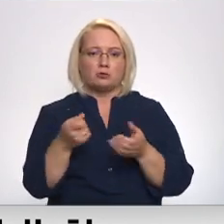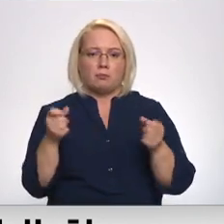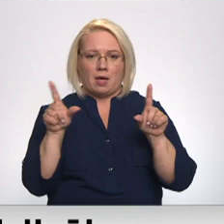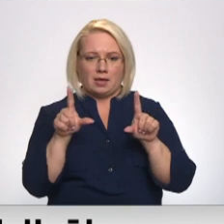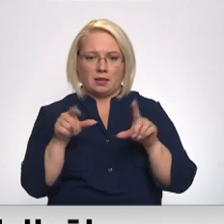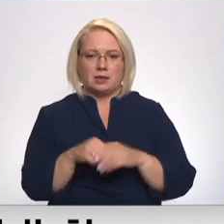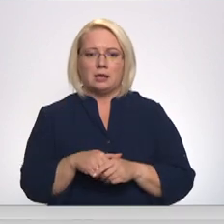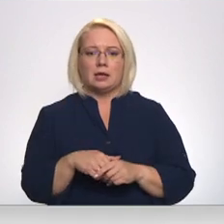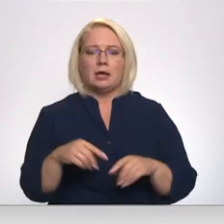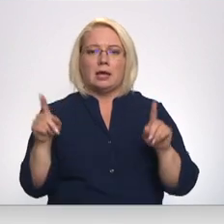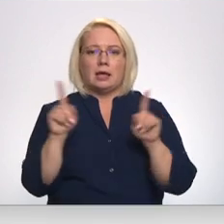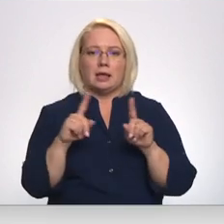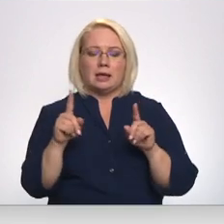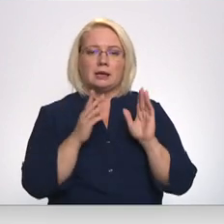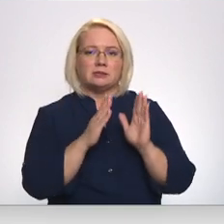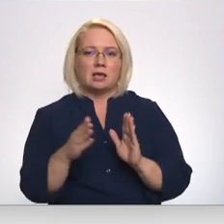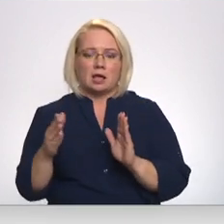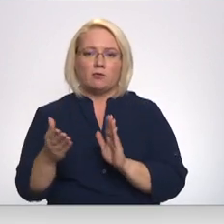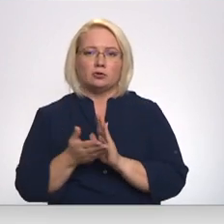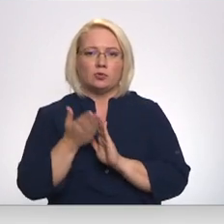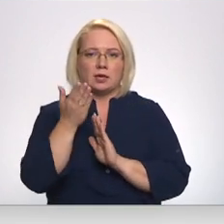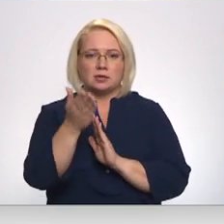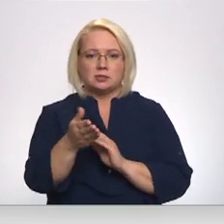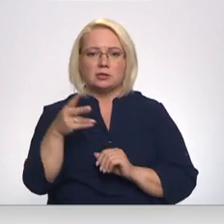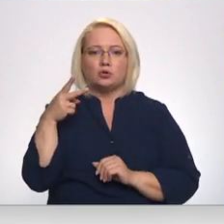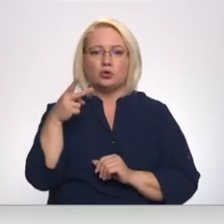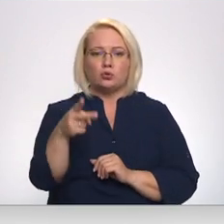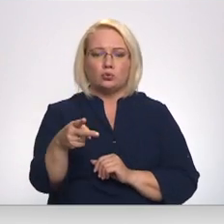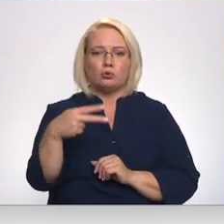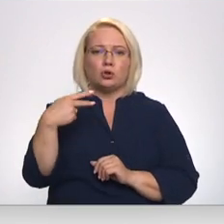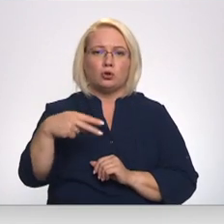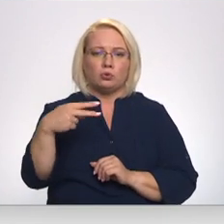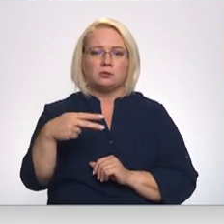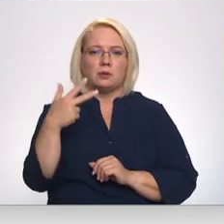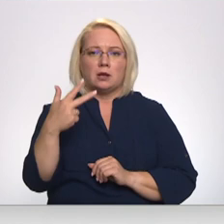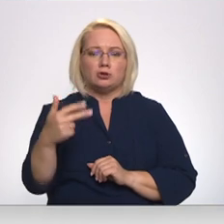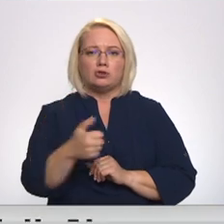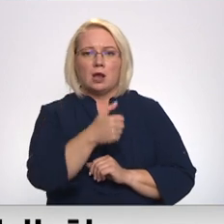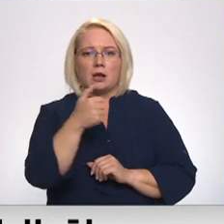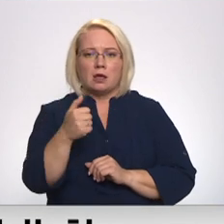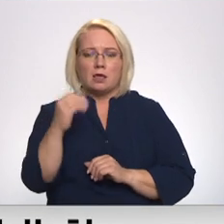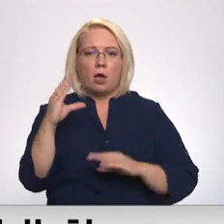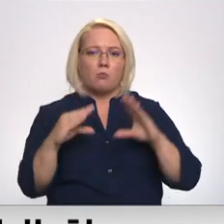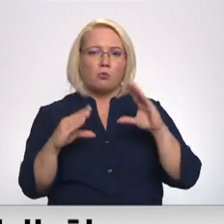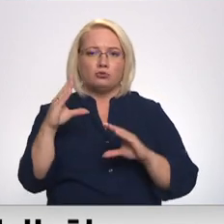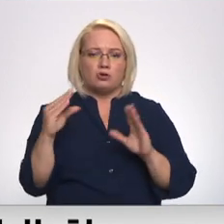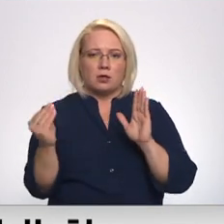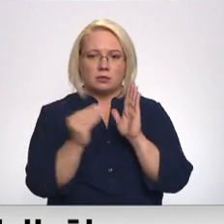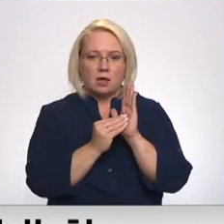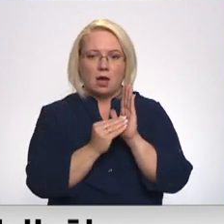sagatavots un iesniegts tā saucamajā 2023. gada budžeta paketē.